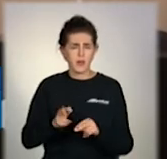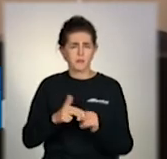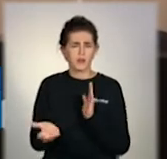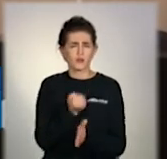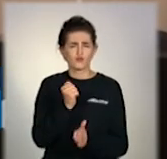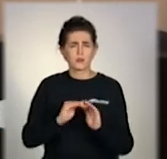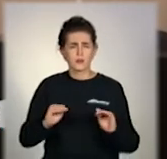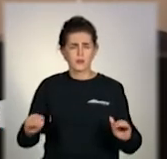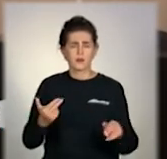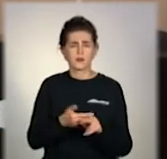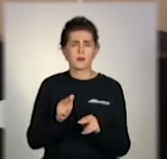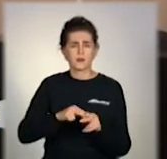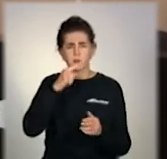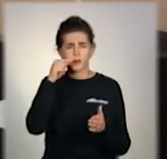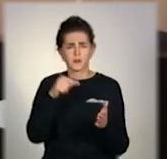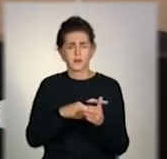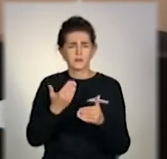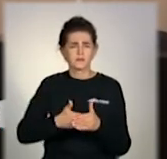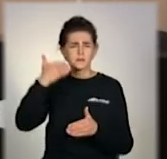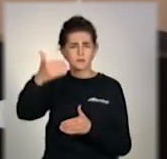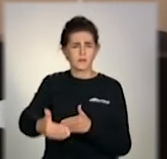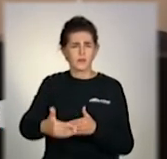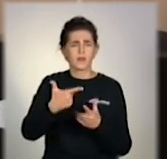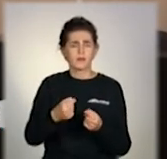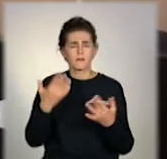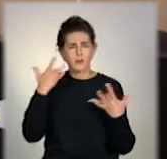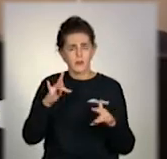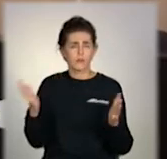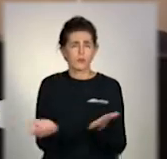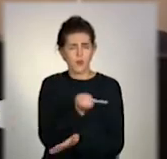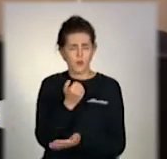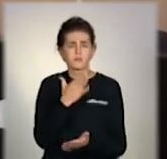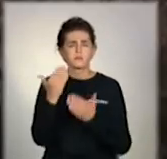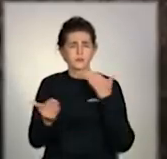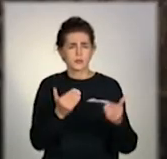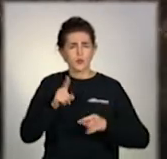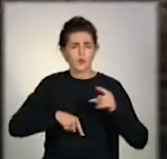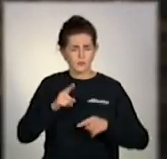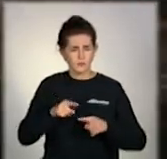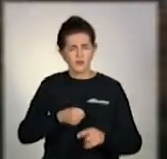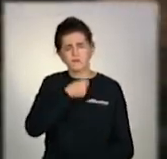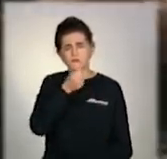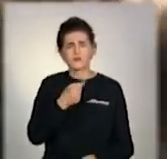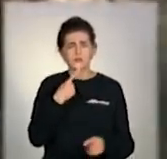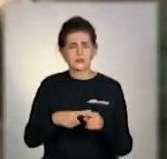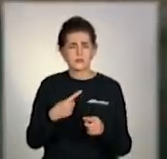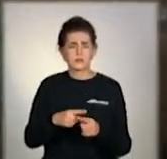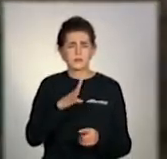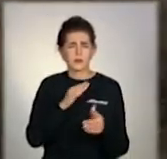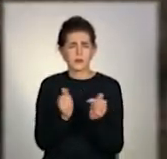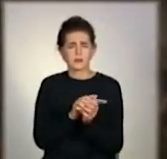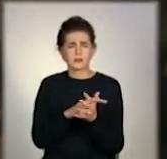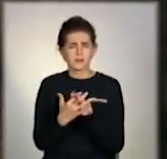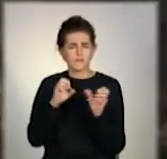дітей у їх старшої сестрі, про яку не було відомо навіть після опитування батьків. Старша сестра мешкала неподалік